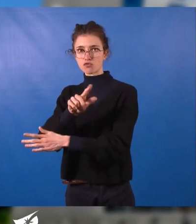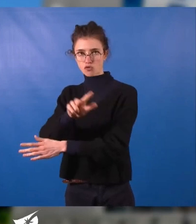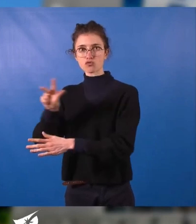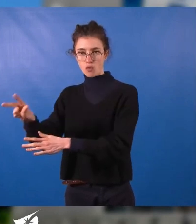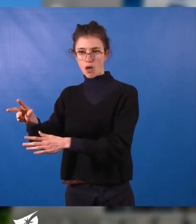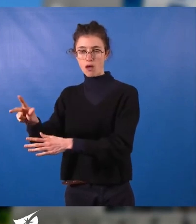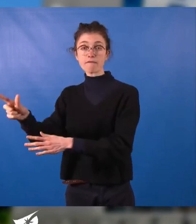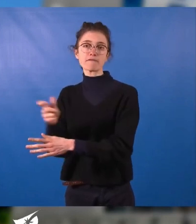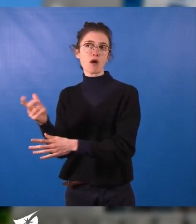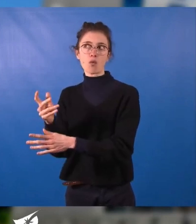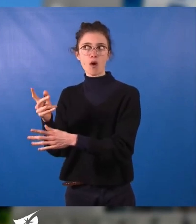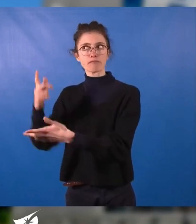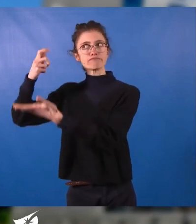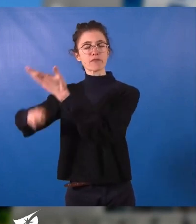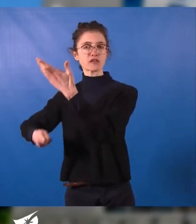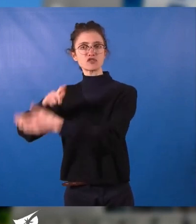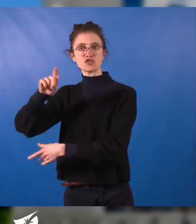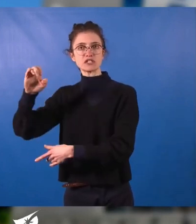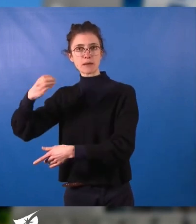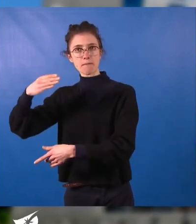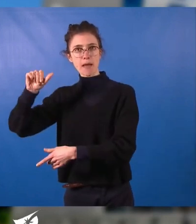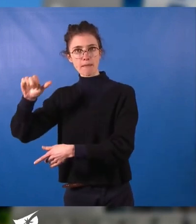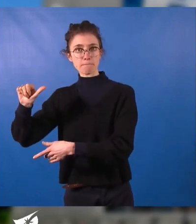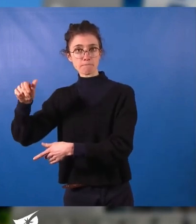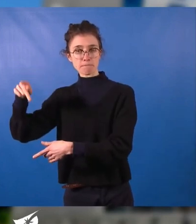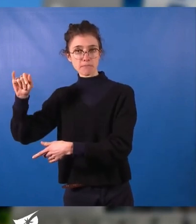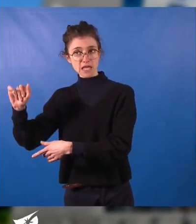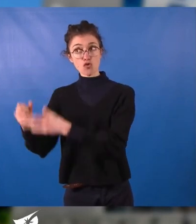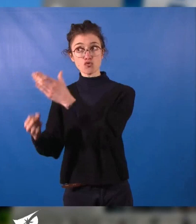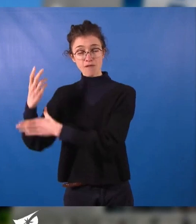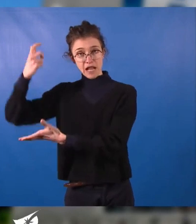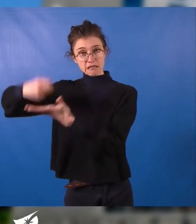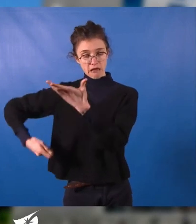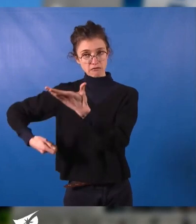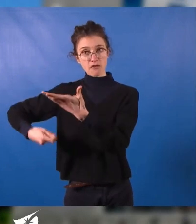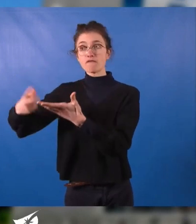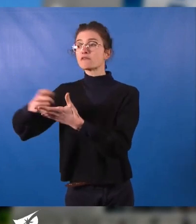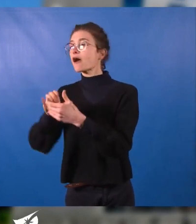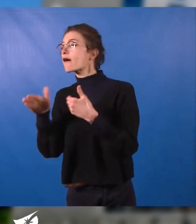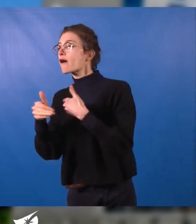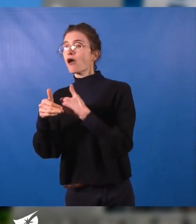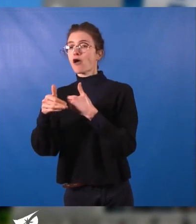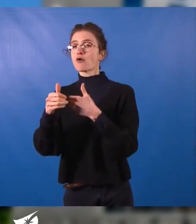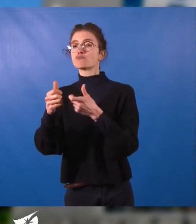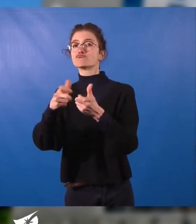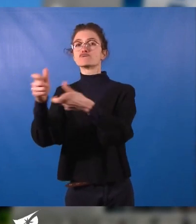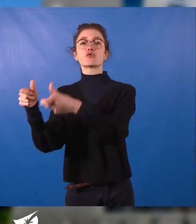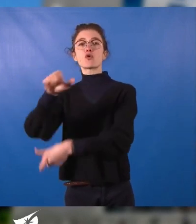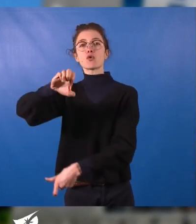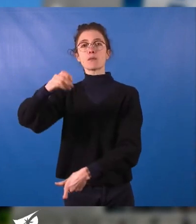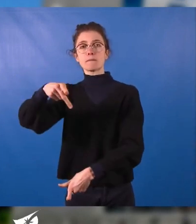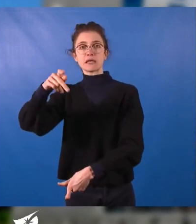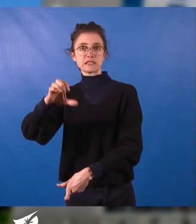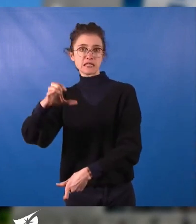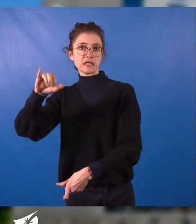Cette taxe nouvelle, levée par les EPCI à fiscalité propre, est la conséquence du transfert de cette compétence de l